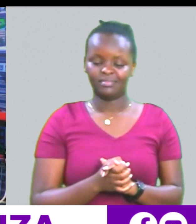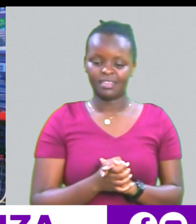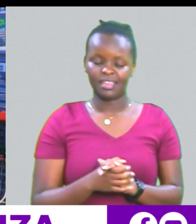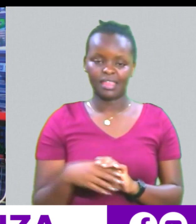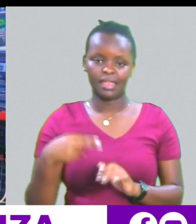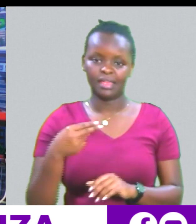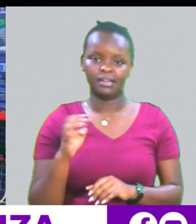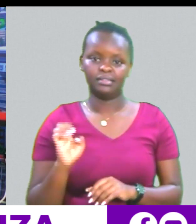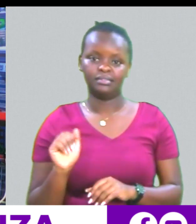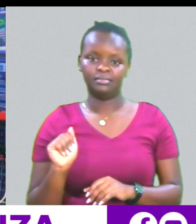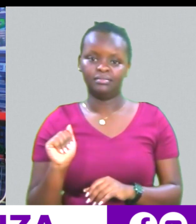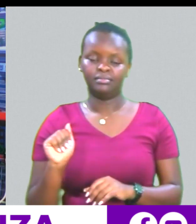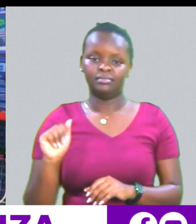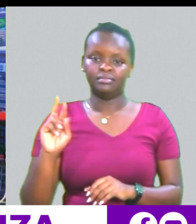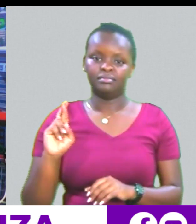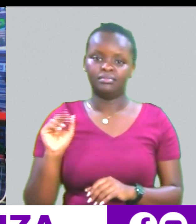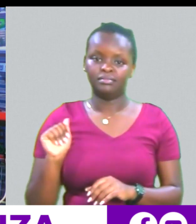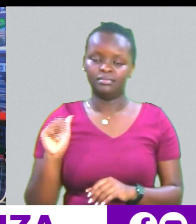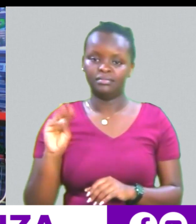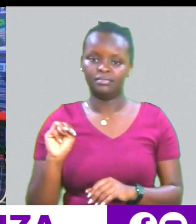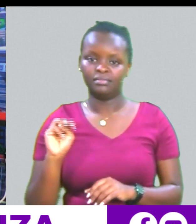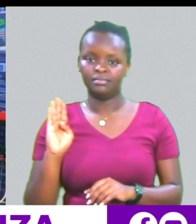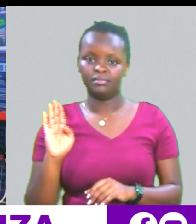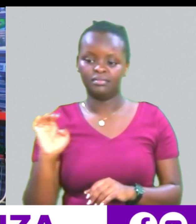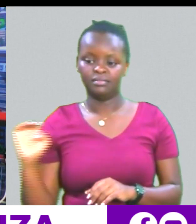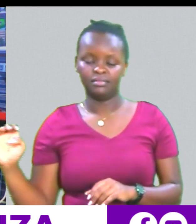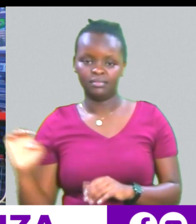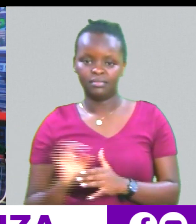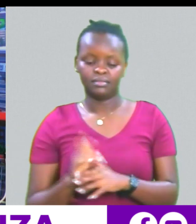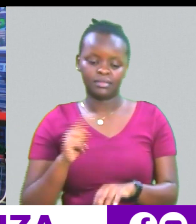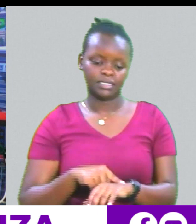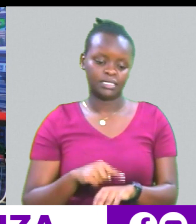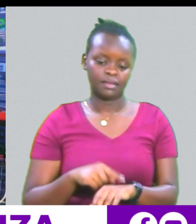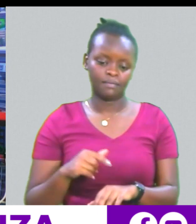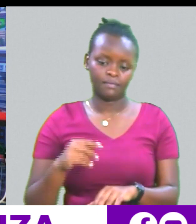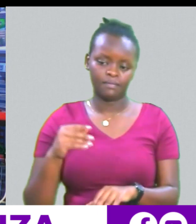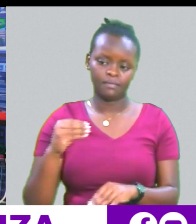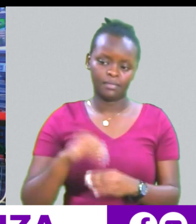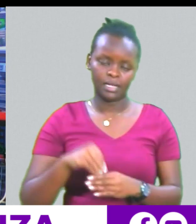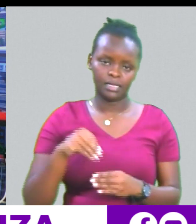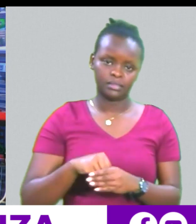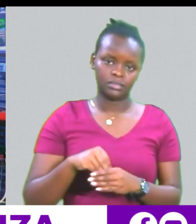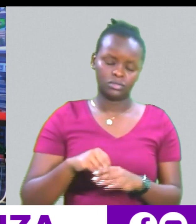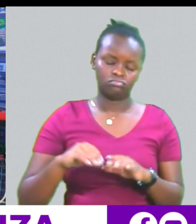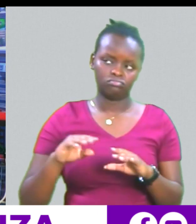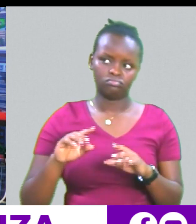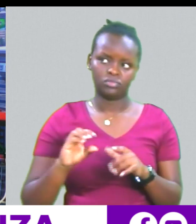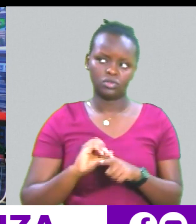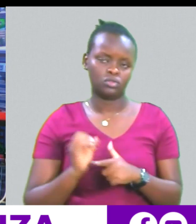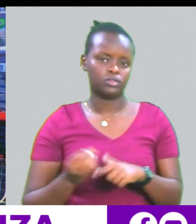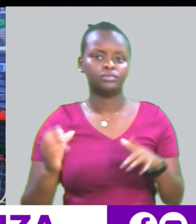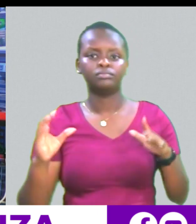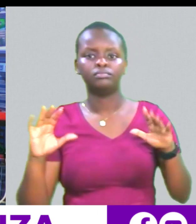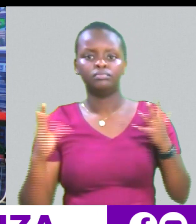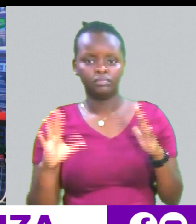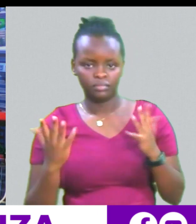harambe Because you know time ya Hili kwa time mostly time ya elections Ama celebrations This is the song yini